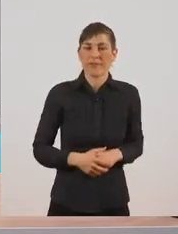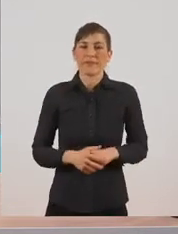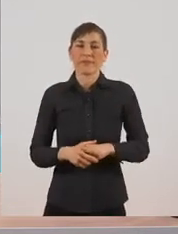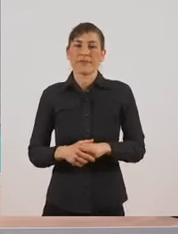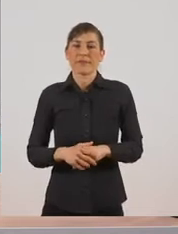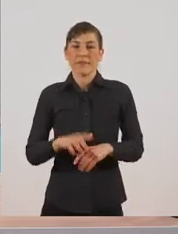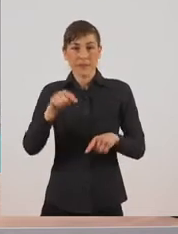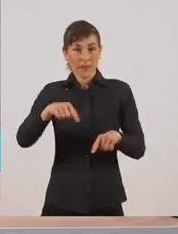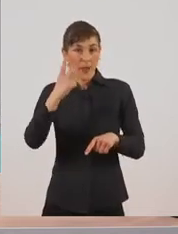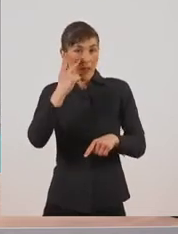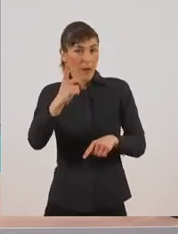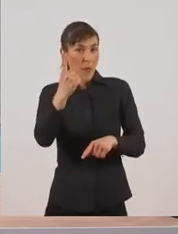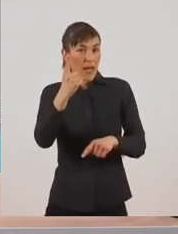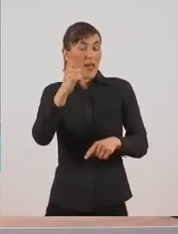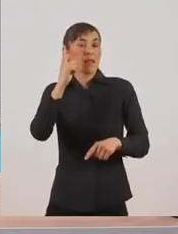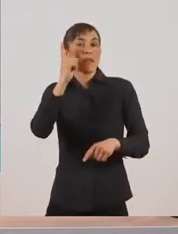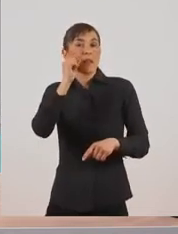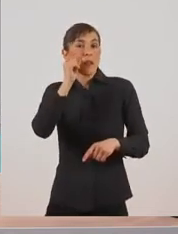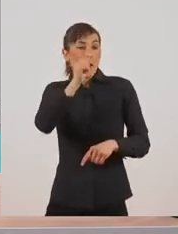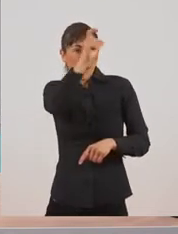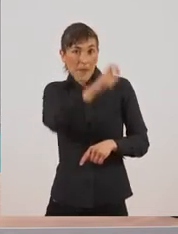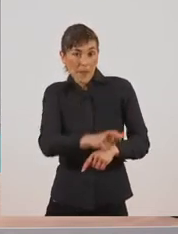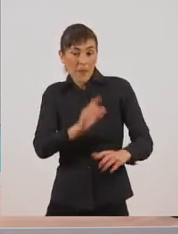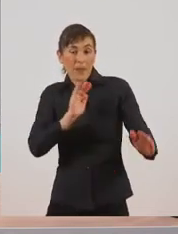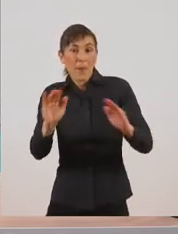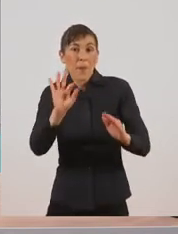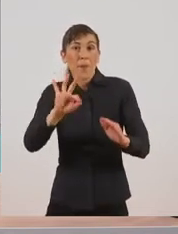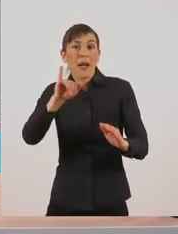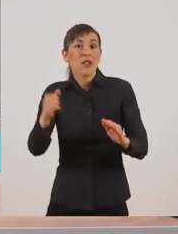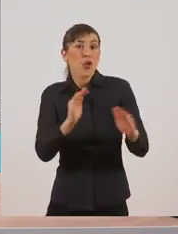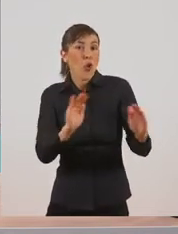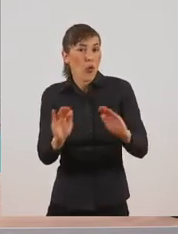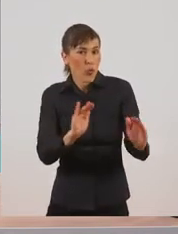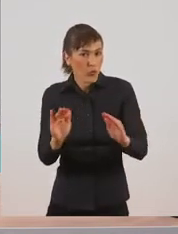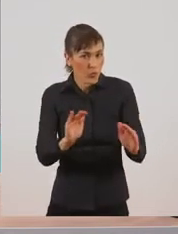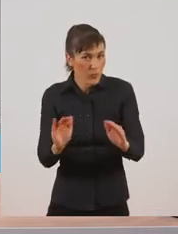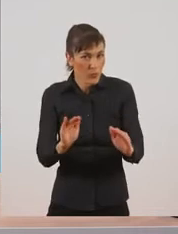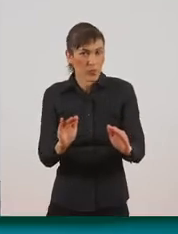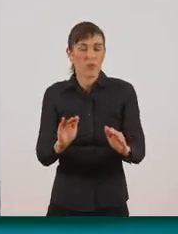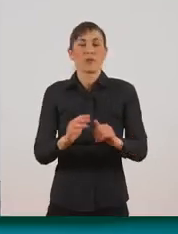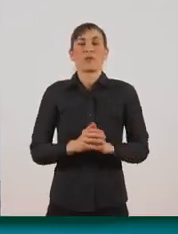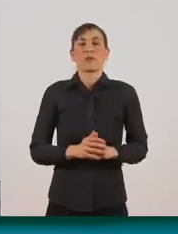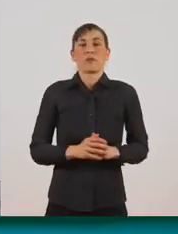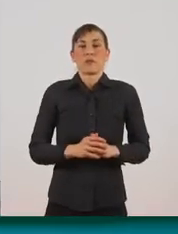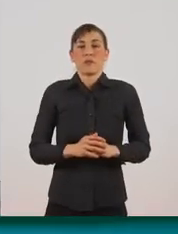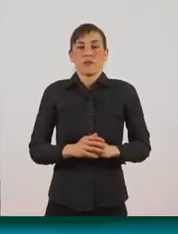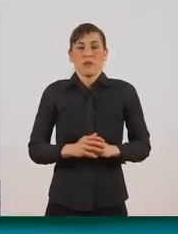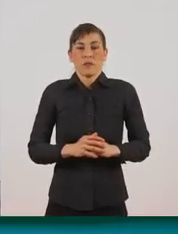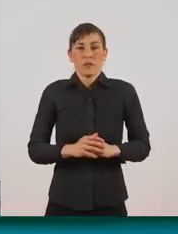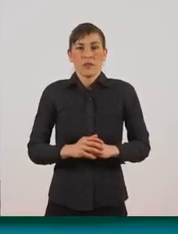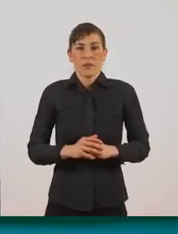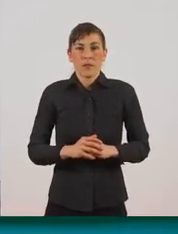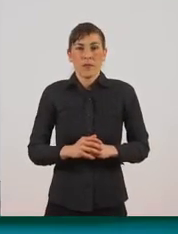μελισσοκόμος. Ο μελισσοκόμος φροντίζει τις κυψέλες και τις μέλισσες που είναι μέσα στην κυψέλη